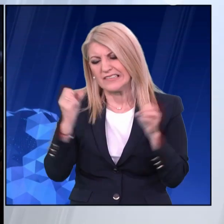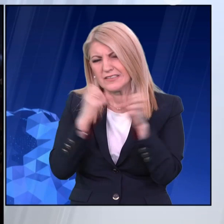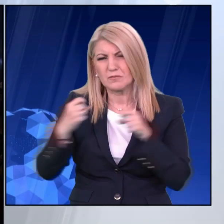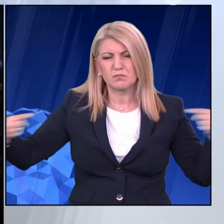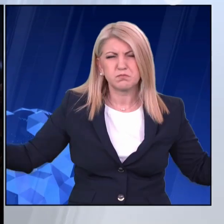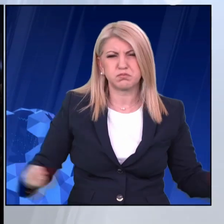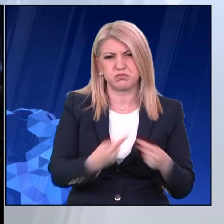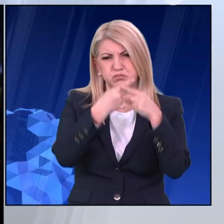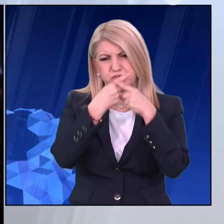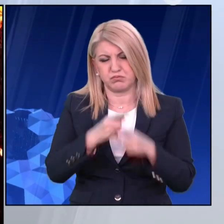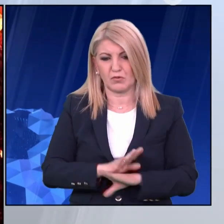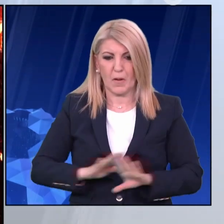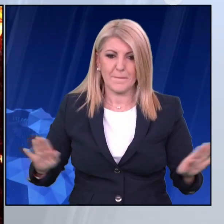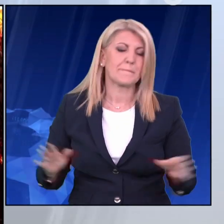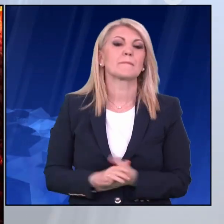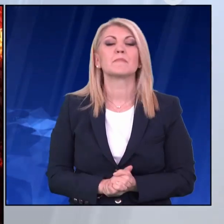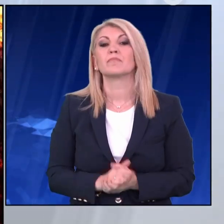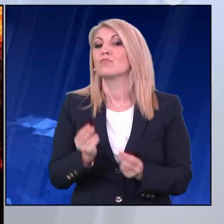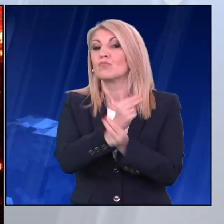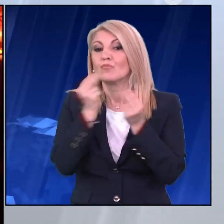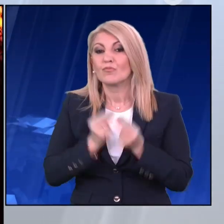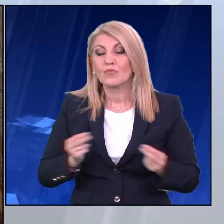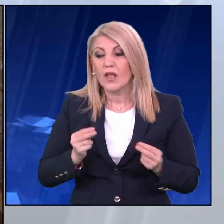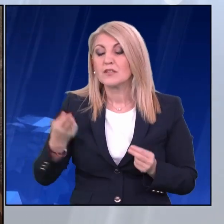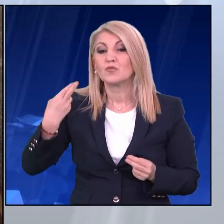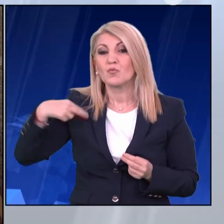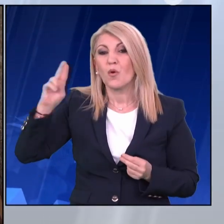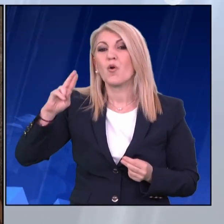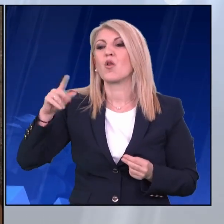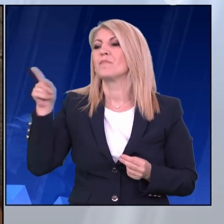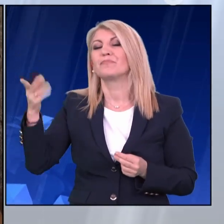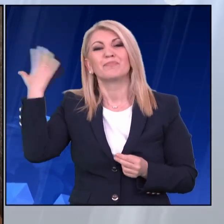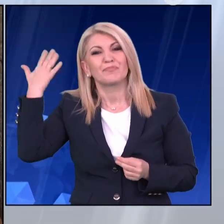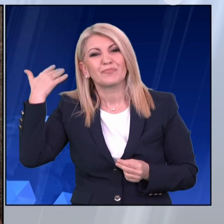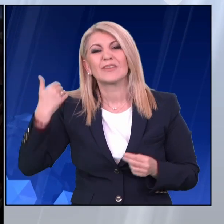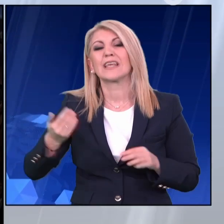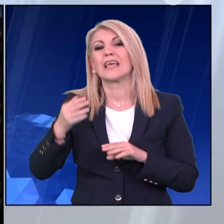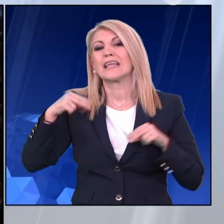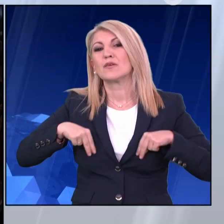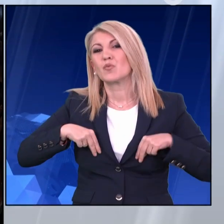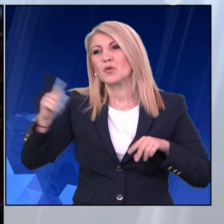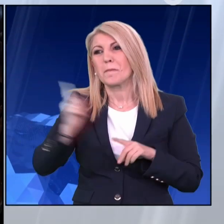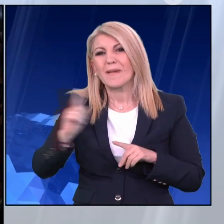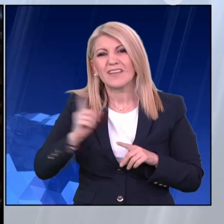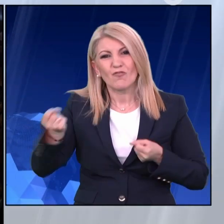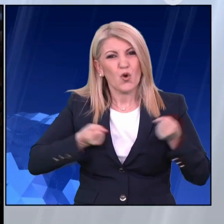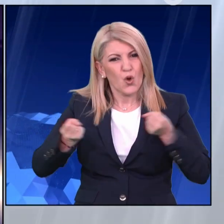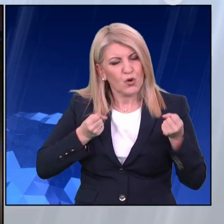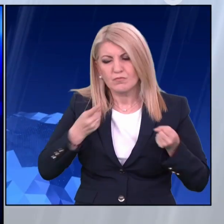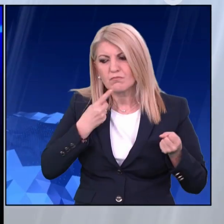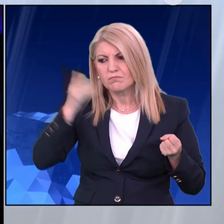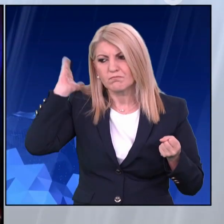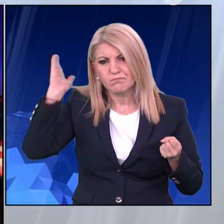αποχρώσεις ενδείξεις για την τέλεση αξιόπινων πράξεων από τους πρώην Υπουργούς Μεταφορών κατετέθηκε στη Βουλή η πορισματική θέση της Νέας